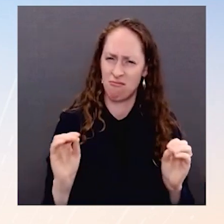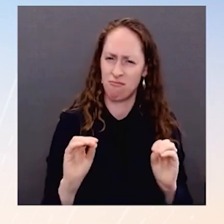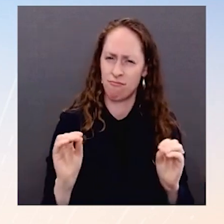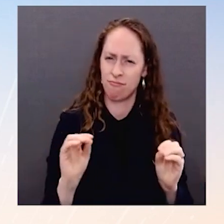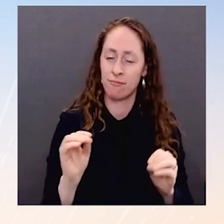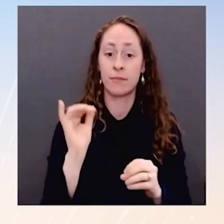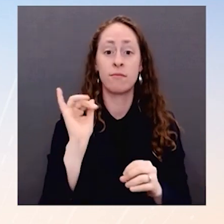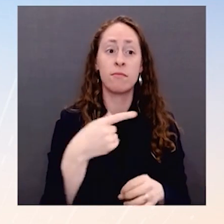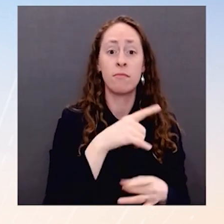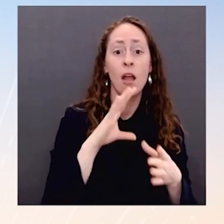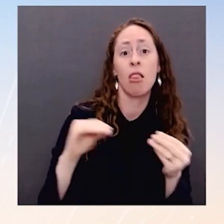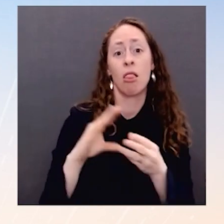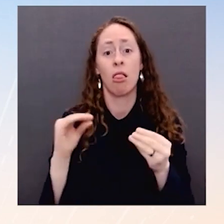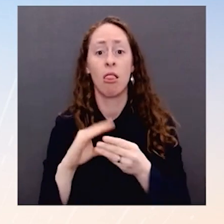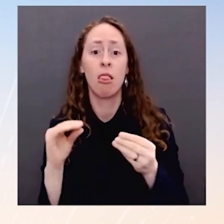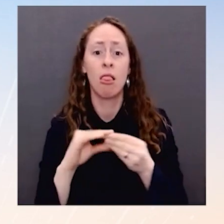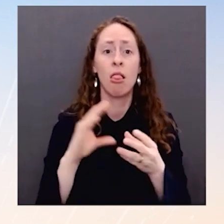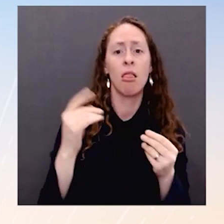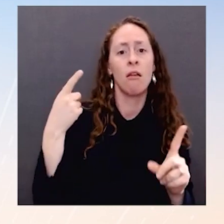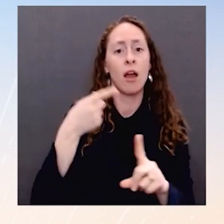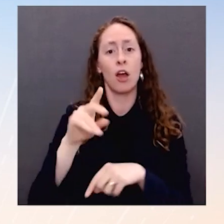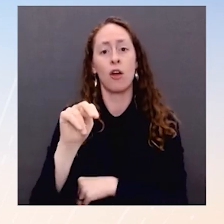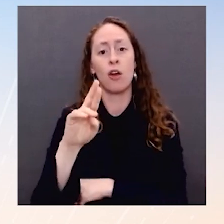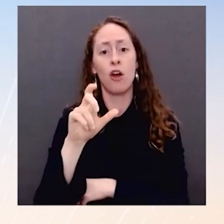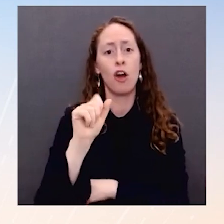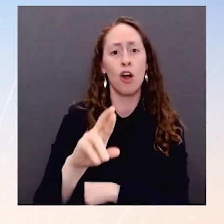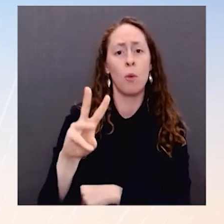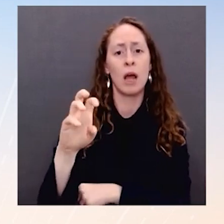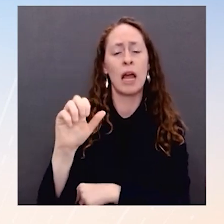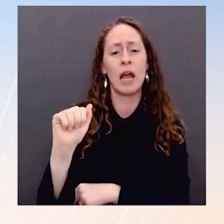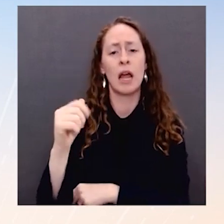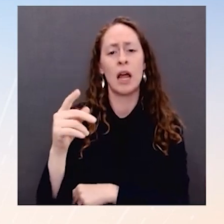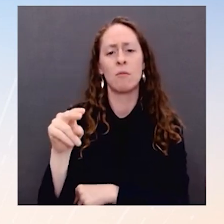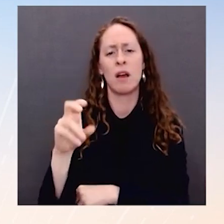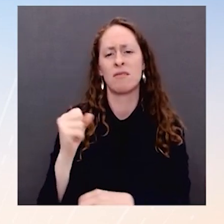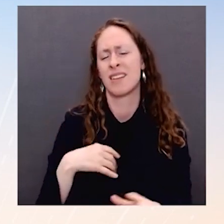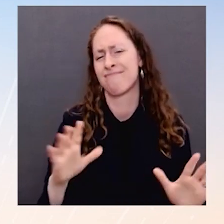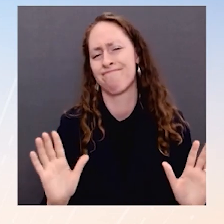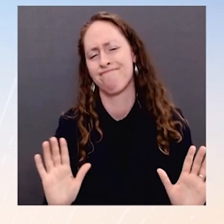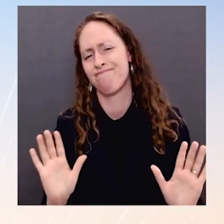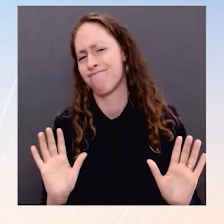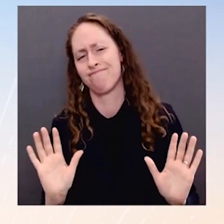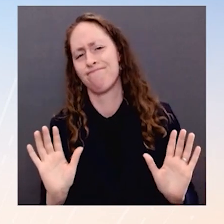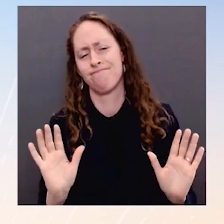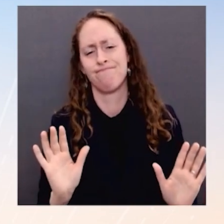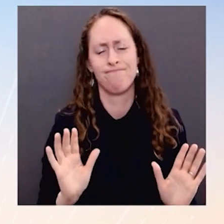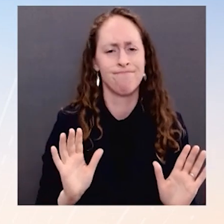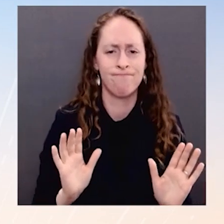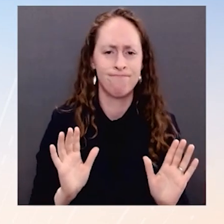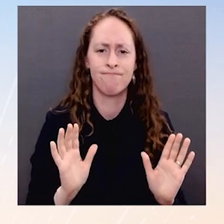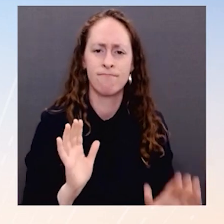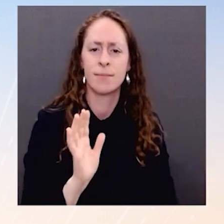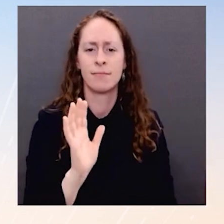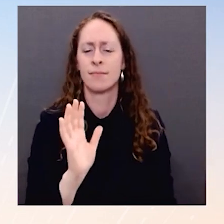ей потакать. Мы оцениваем директиву президента Путина и в настоящее время не видим причин изменять наши собственные уровни